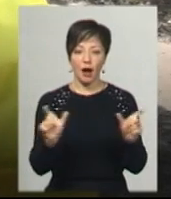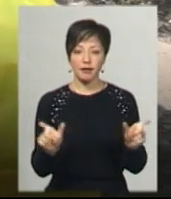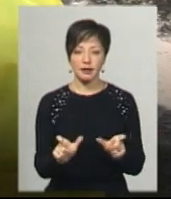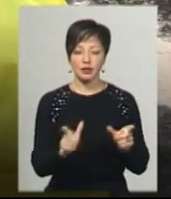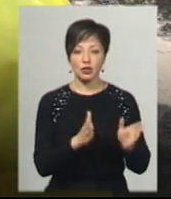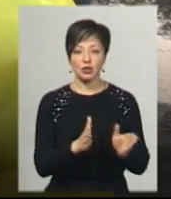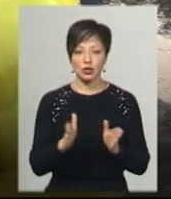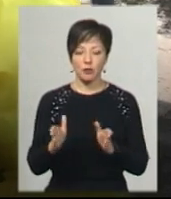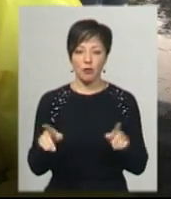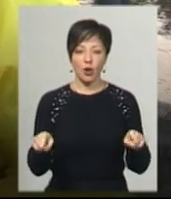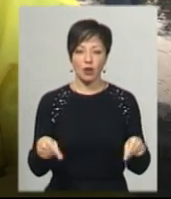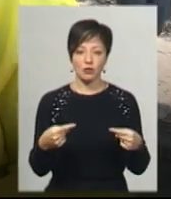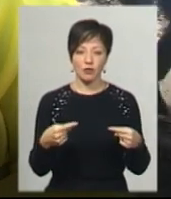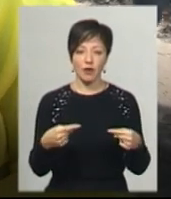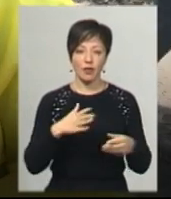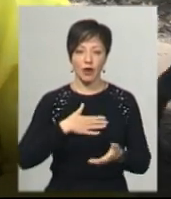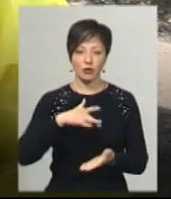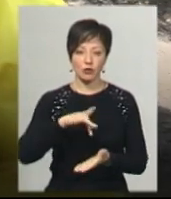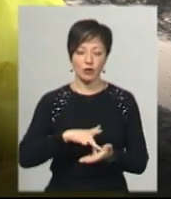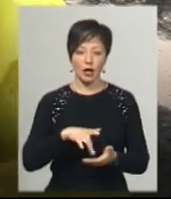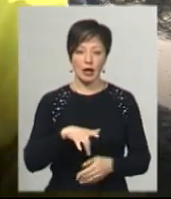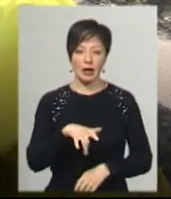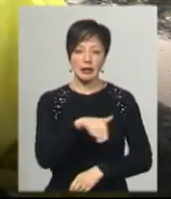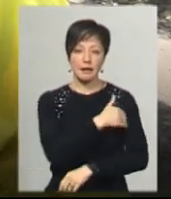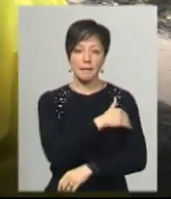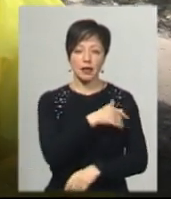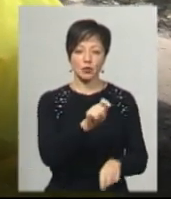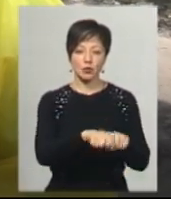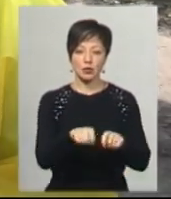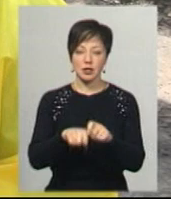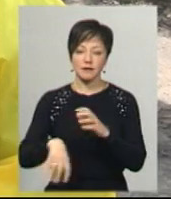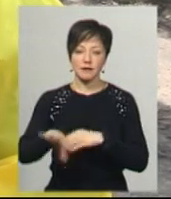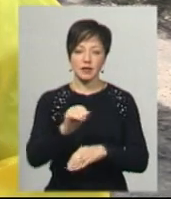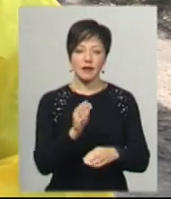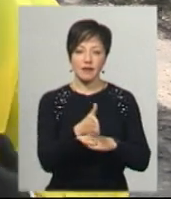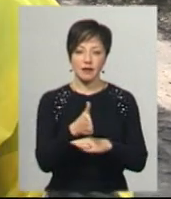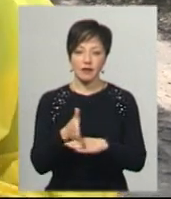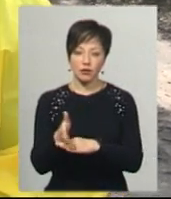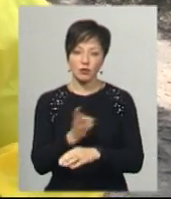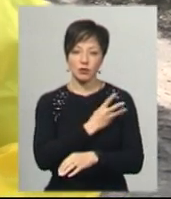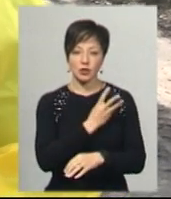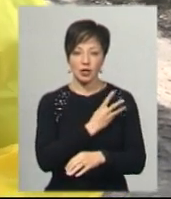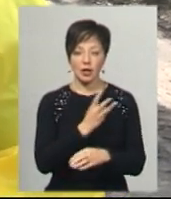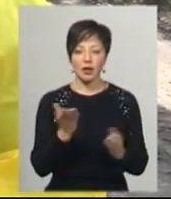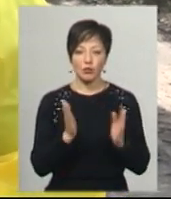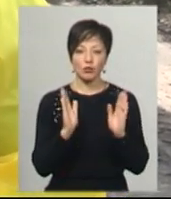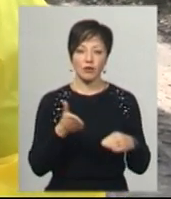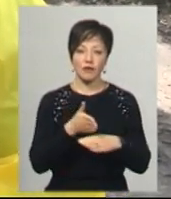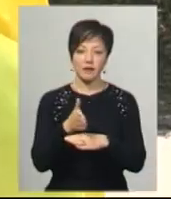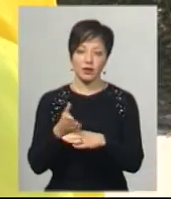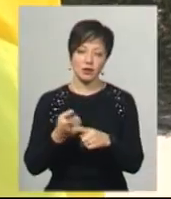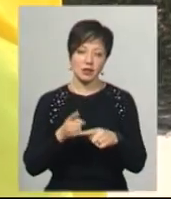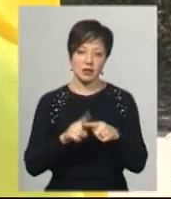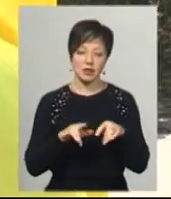організували наш пункт температурного скринінгу для всіх відвідувачів, охочих, які будуть відвідувати даний